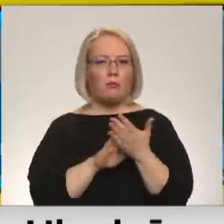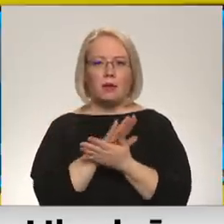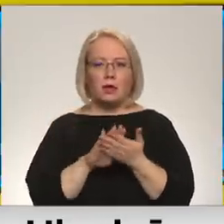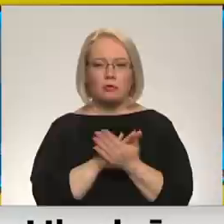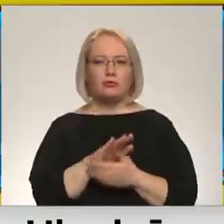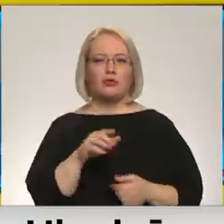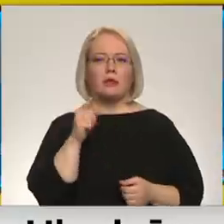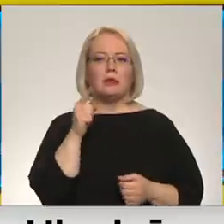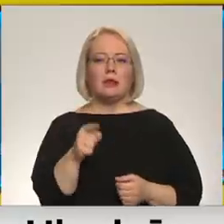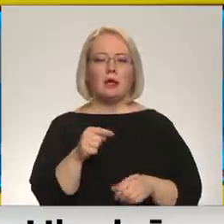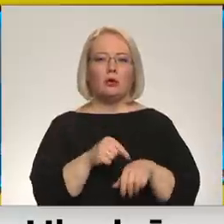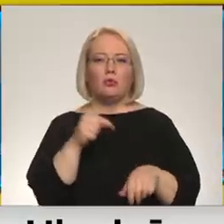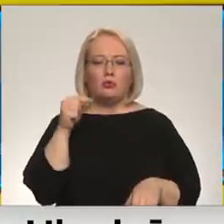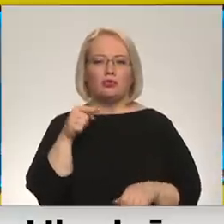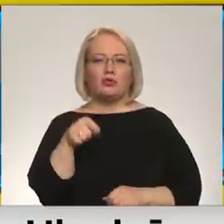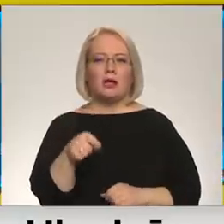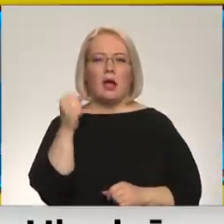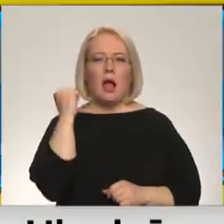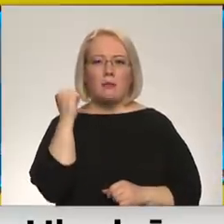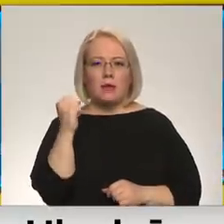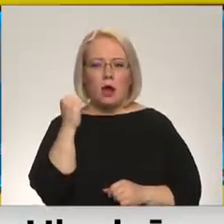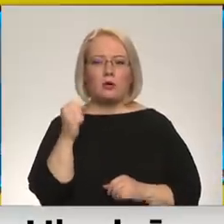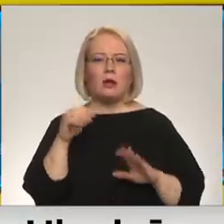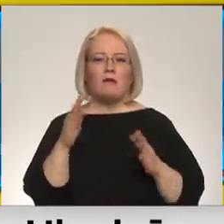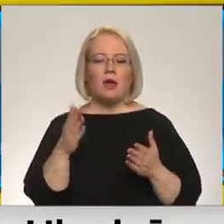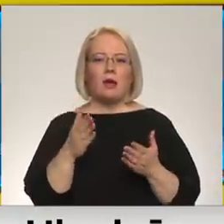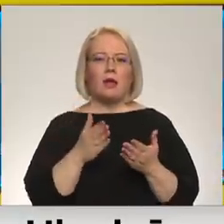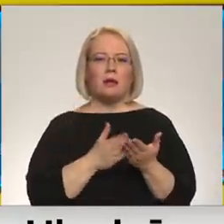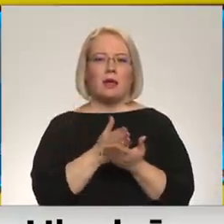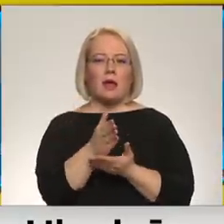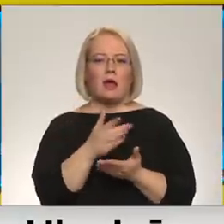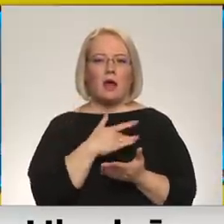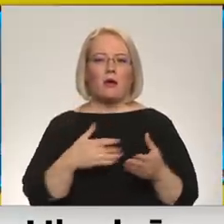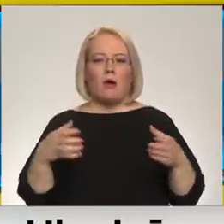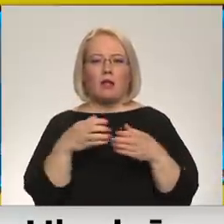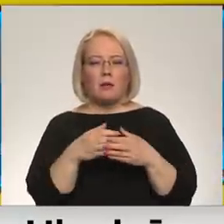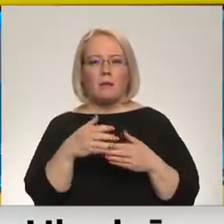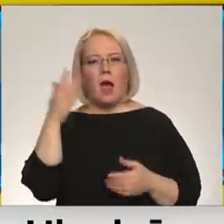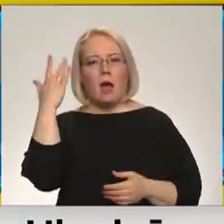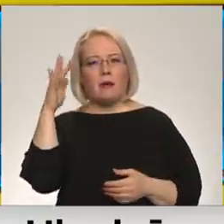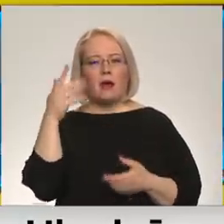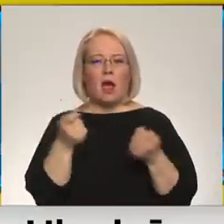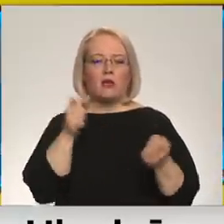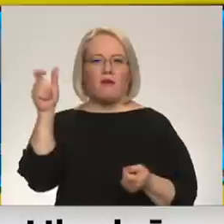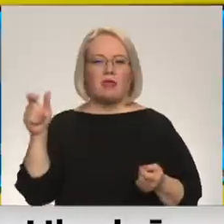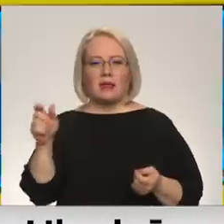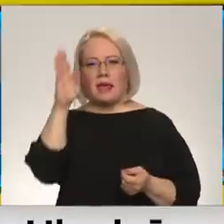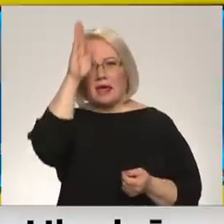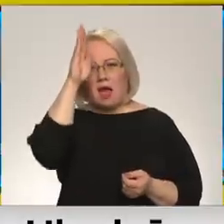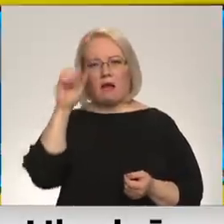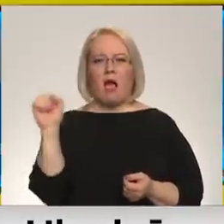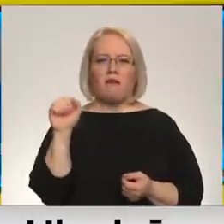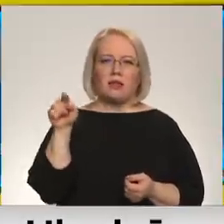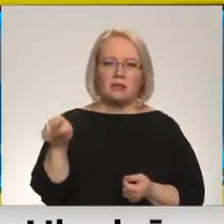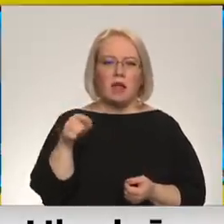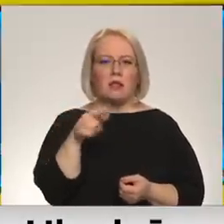apdraudēti. Vai, kad iegāja koalīcija Amerikāņu vadītā Irākā vai Afganistānā, tā nekad nav bijis.